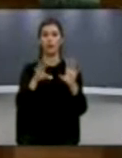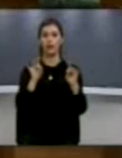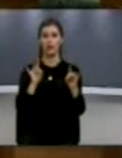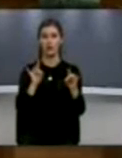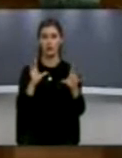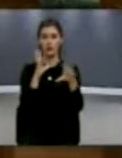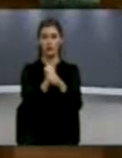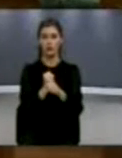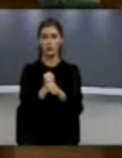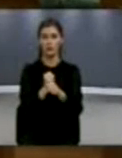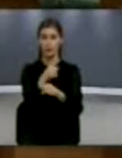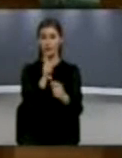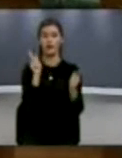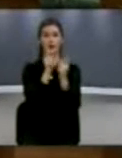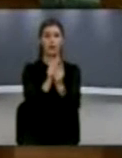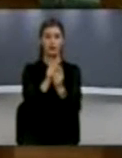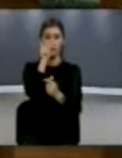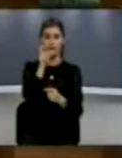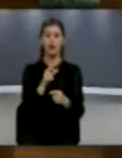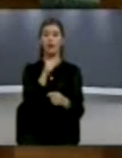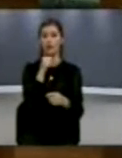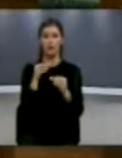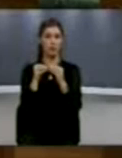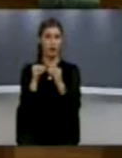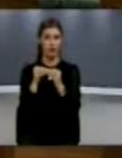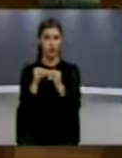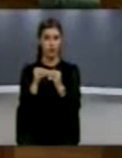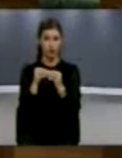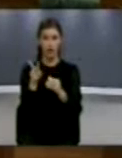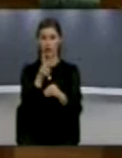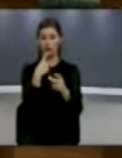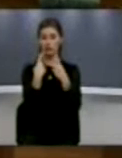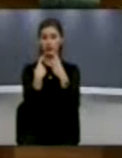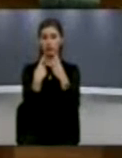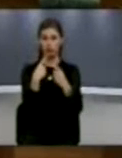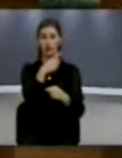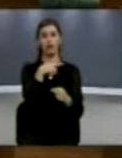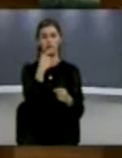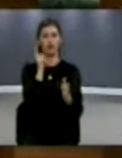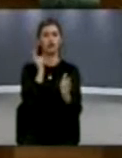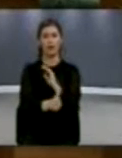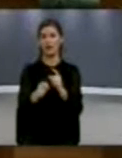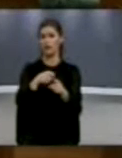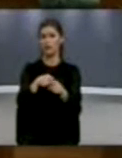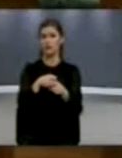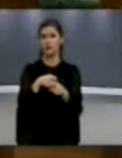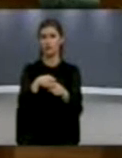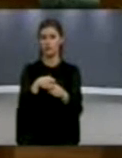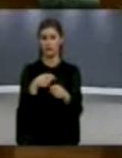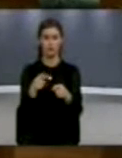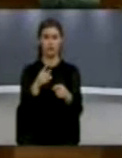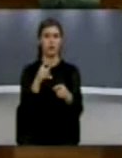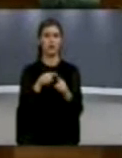Në takimin me ministrinë Malazez, Ivan Brajovich, Regjepi pa thënë se këtë qështi të të azidhëm shumë shpejt, pa kur farë pretendime shtë